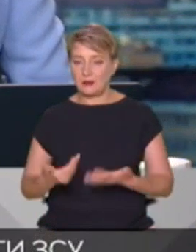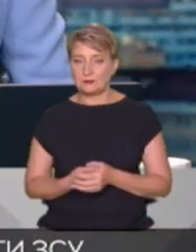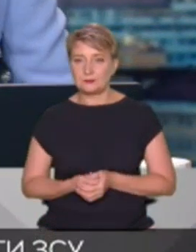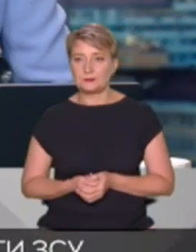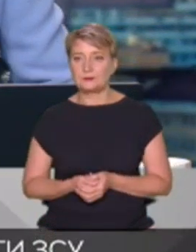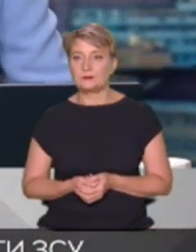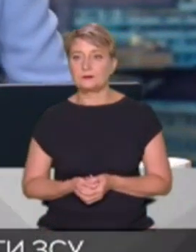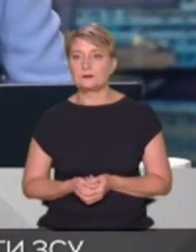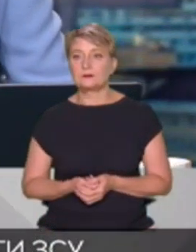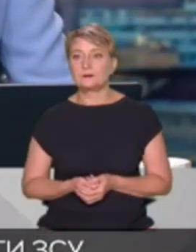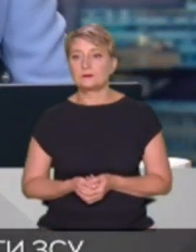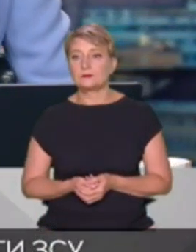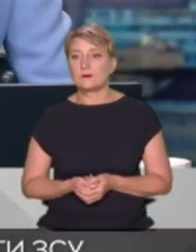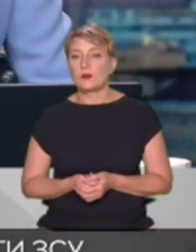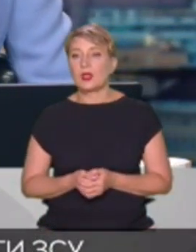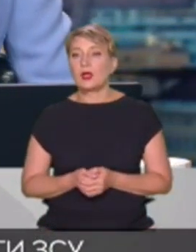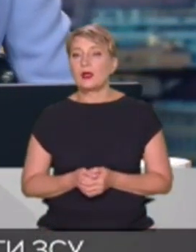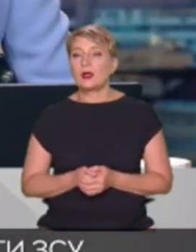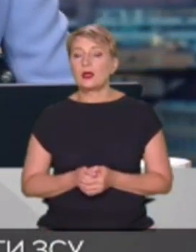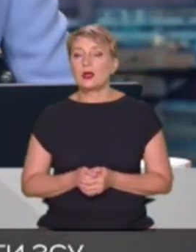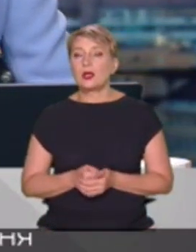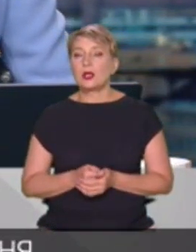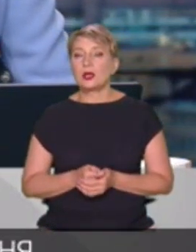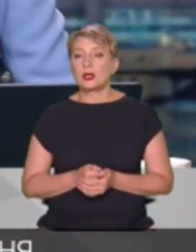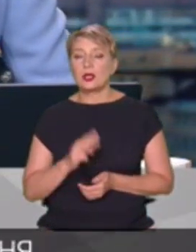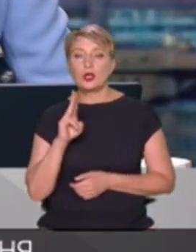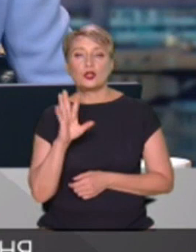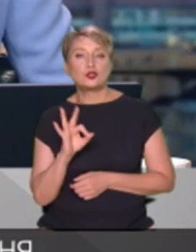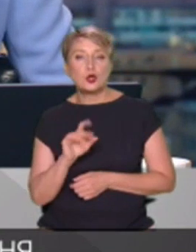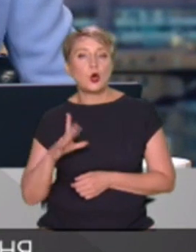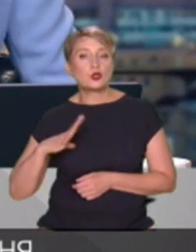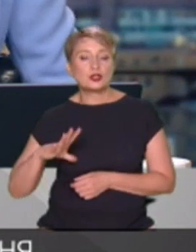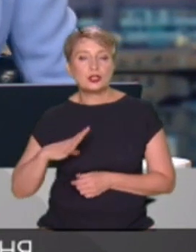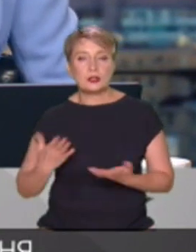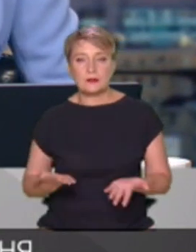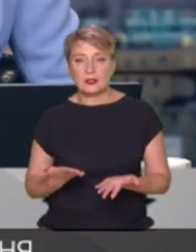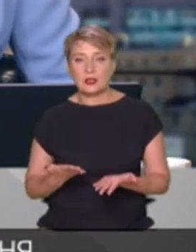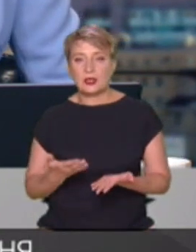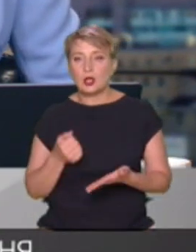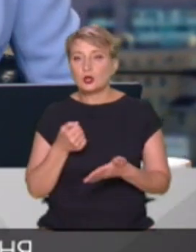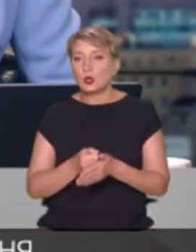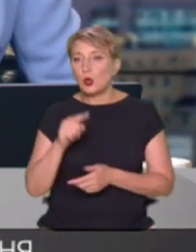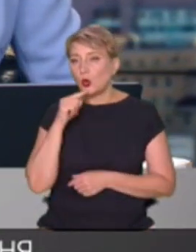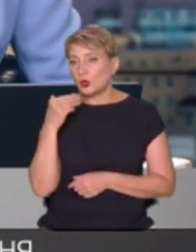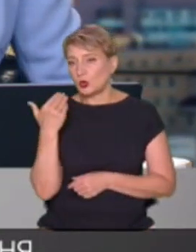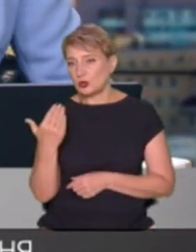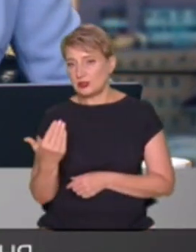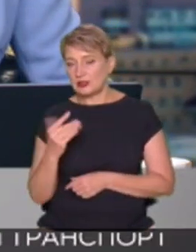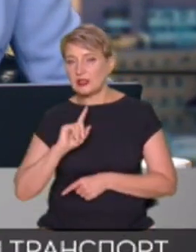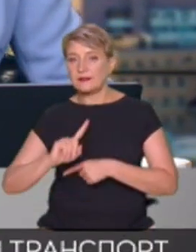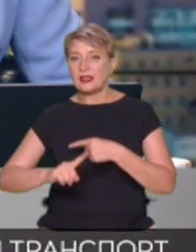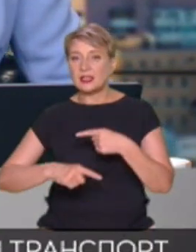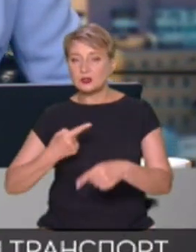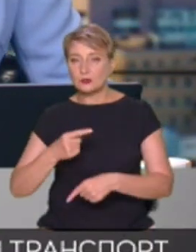день. Що нам тоді очікувати щодо російської от з наступного